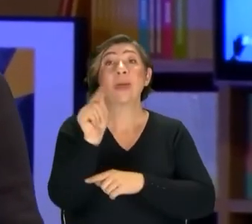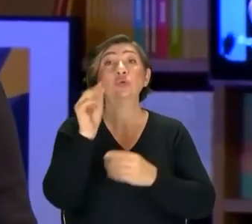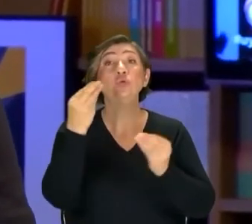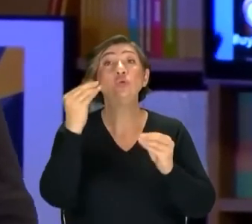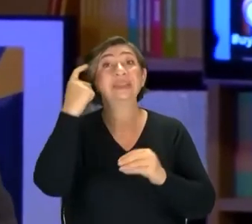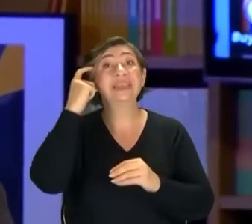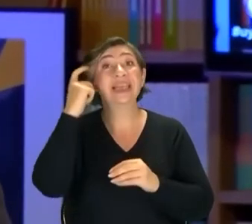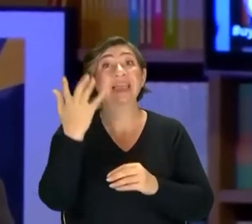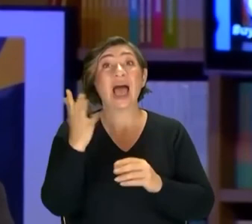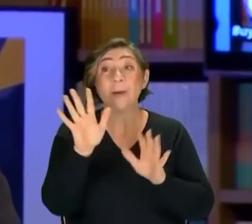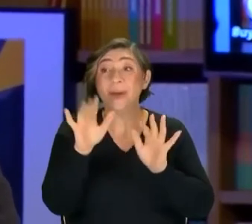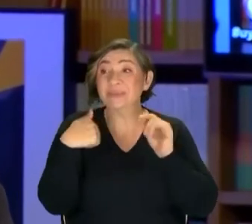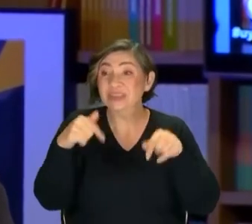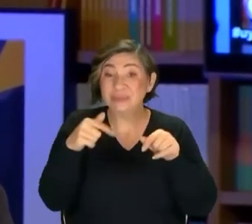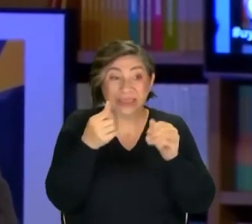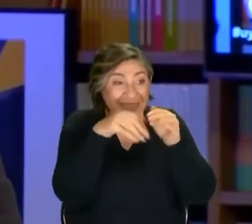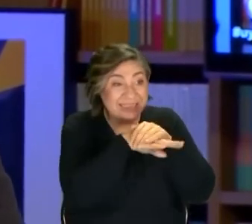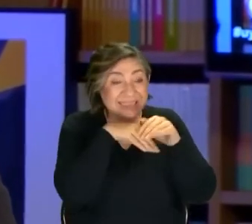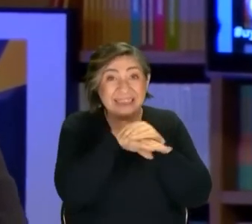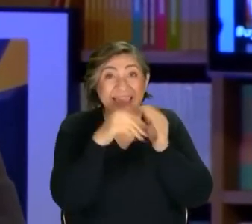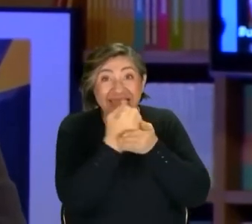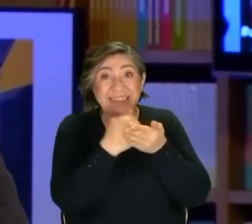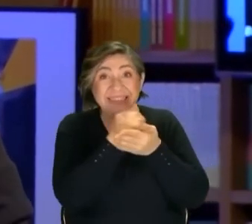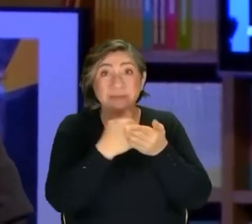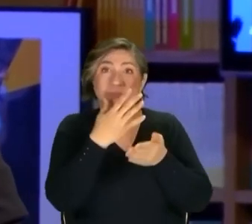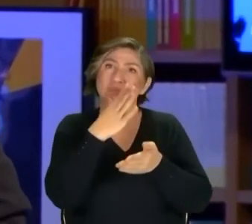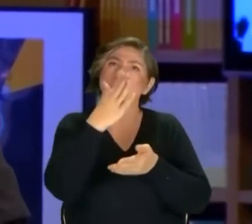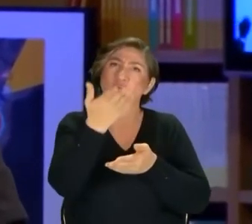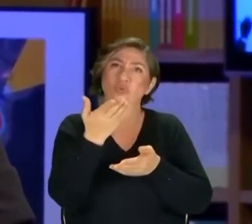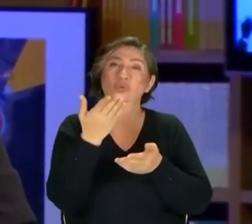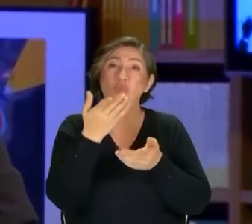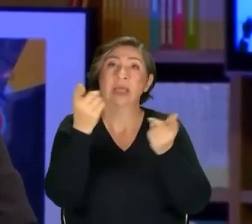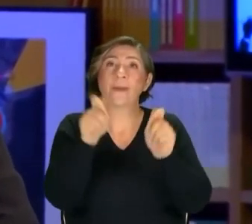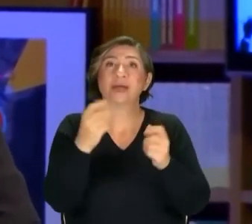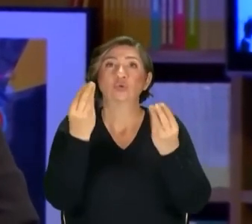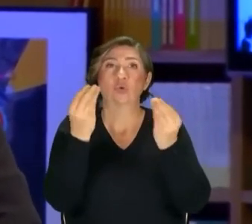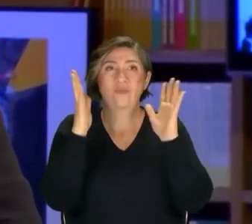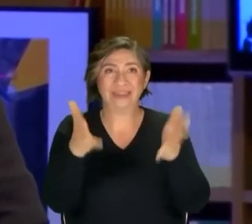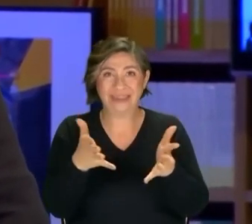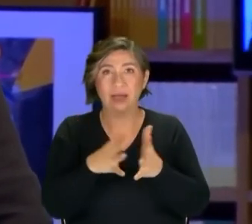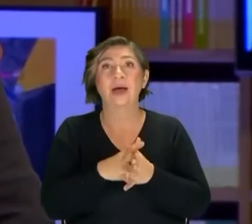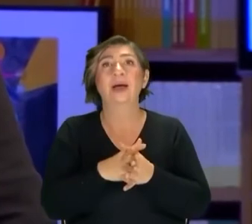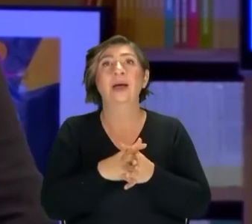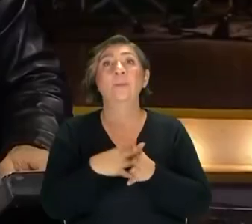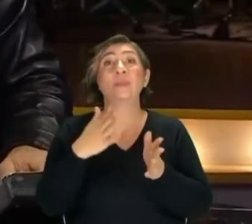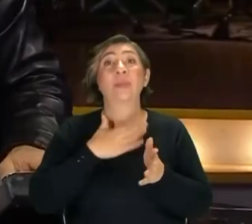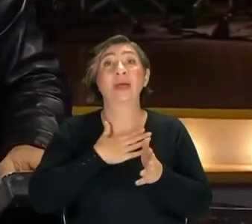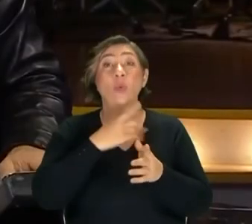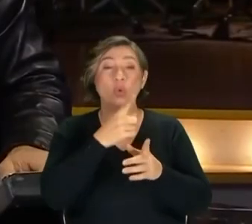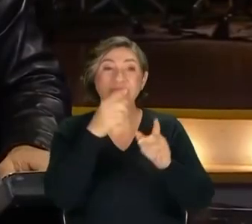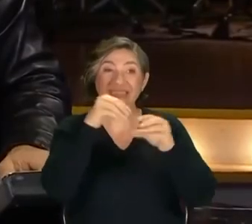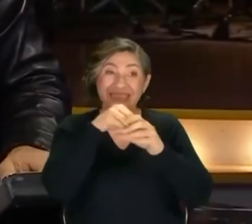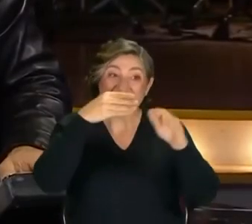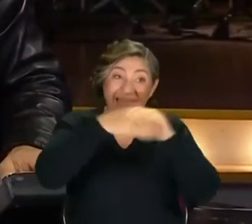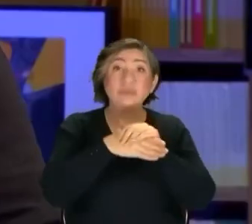çocuğu zihniyeti bu. Aman biz şimdi kenara koyalım kazanalım durumu biliyorsun abi. Bunu yapan da çok bizim sektörde. Hani ben de ofuruya